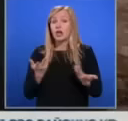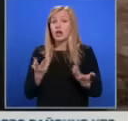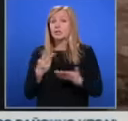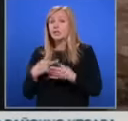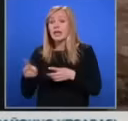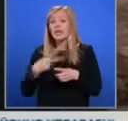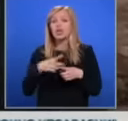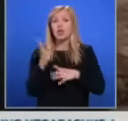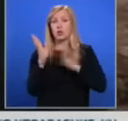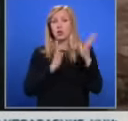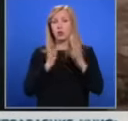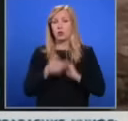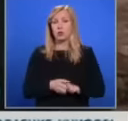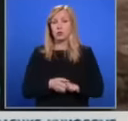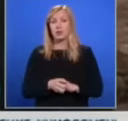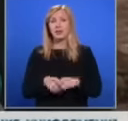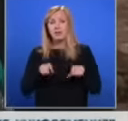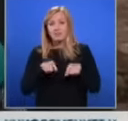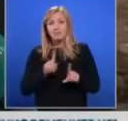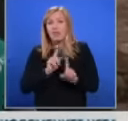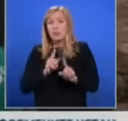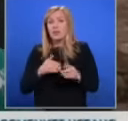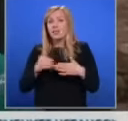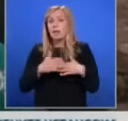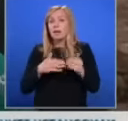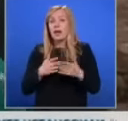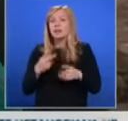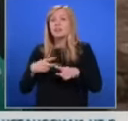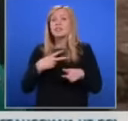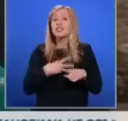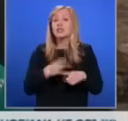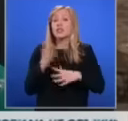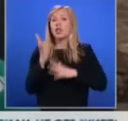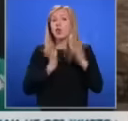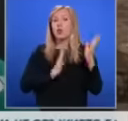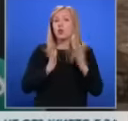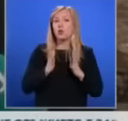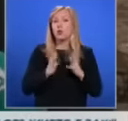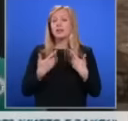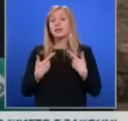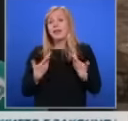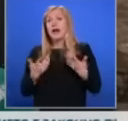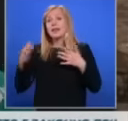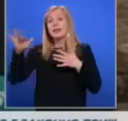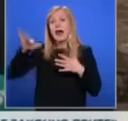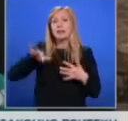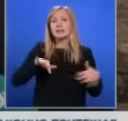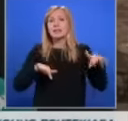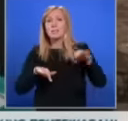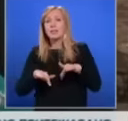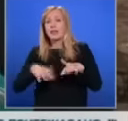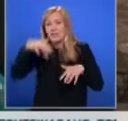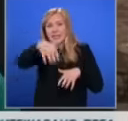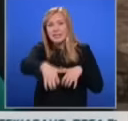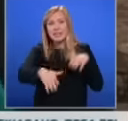Гори не са се чистили по този начин. Няма така практика изощо. Тъй, че насипите, които слизат системно надолу, трябва да бъдат изгребвани,